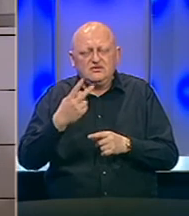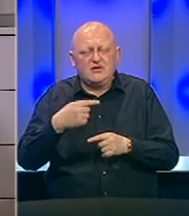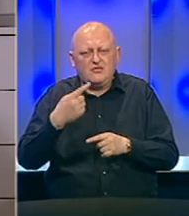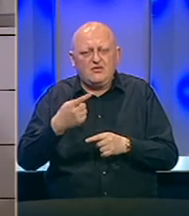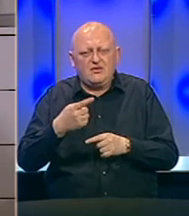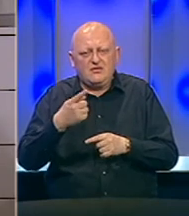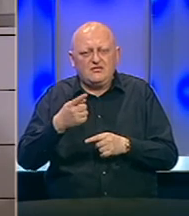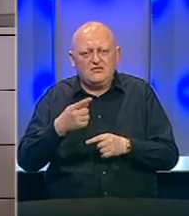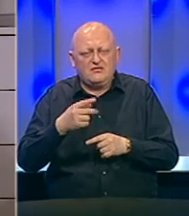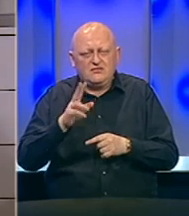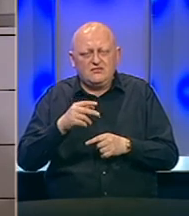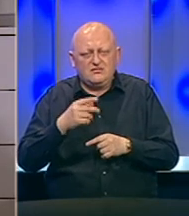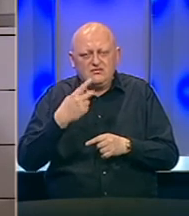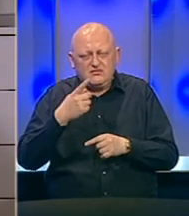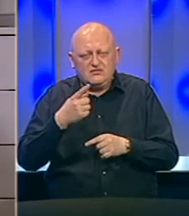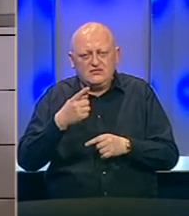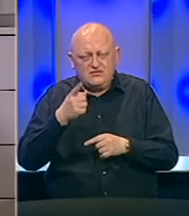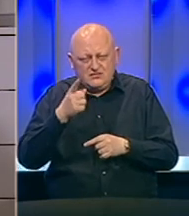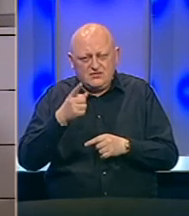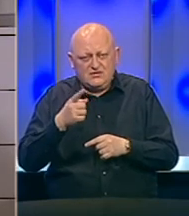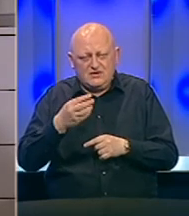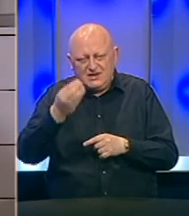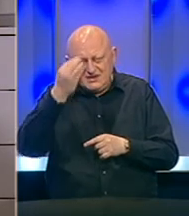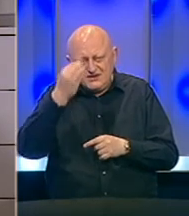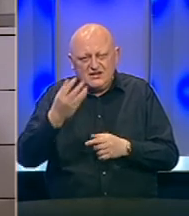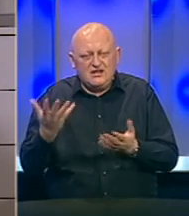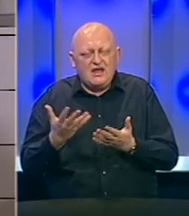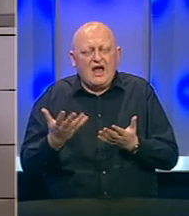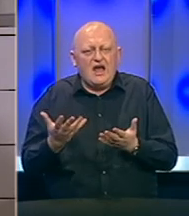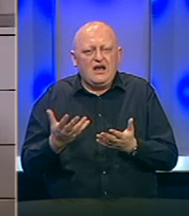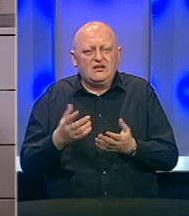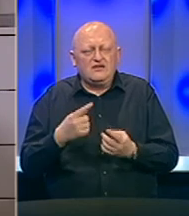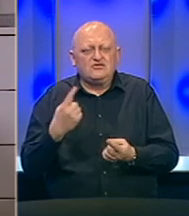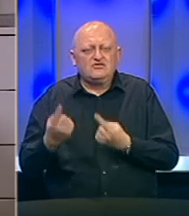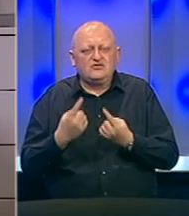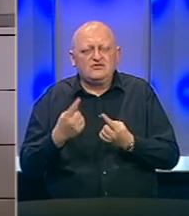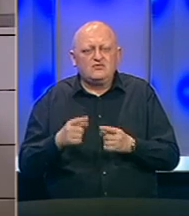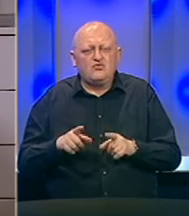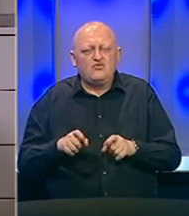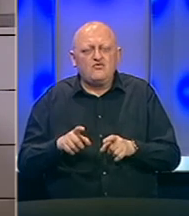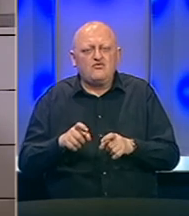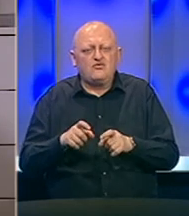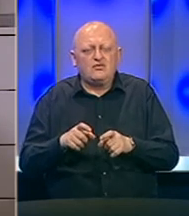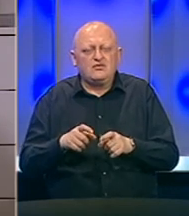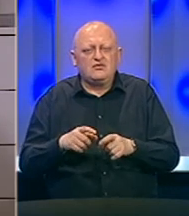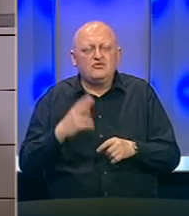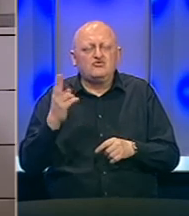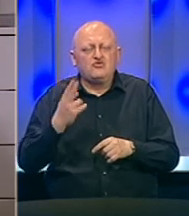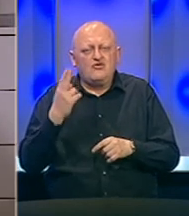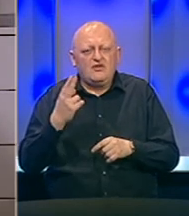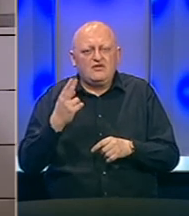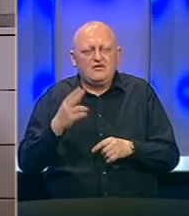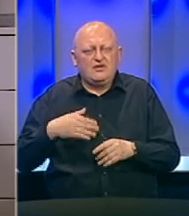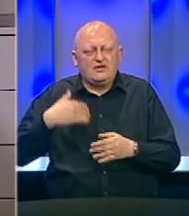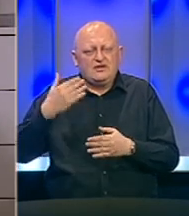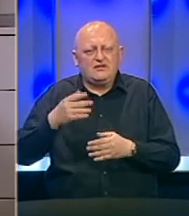je to zdrave ljude, da bi tako onda saznali kakva je situacija sa koronavirusom zapravo u Sloveniji i